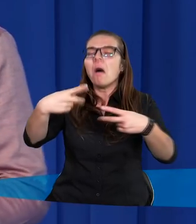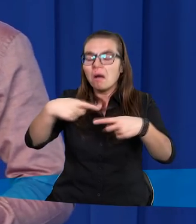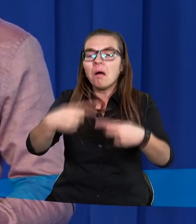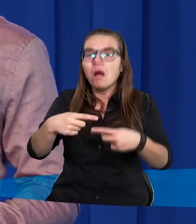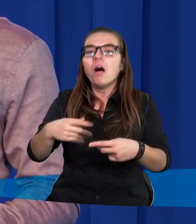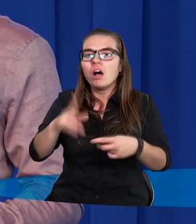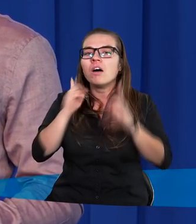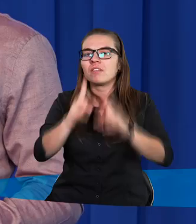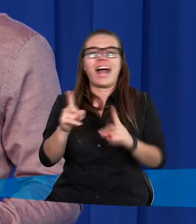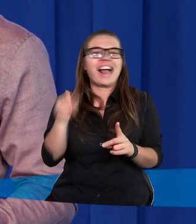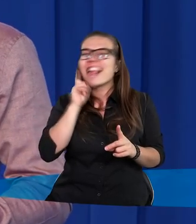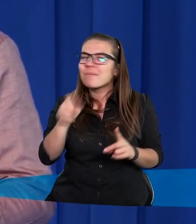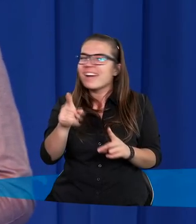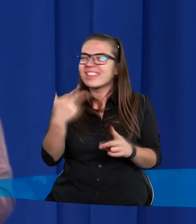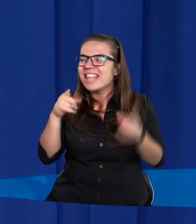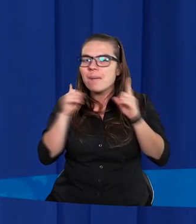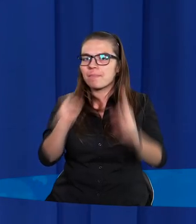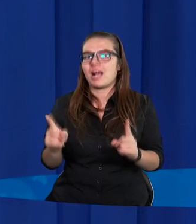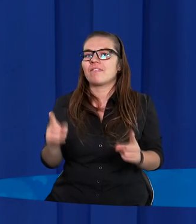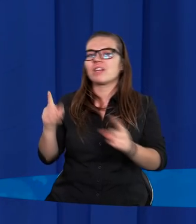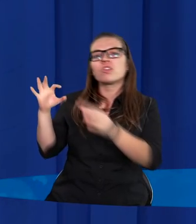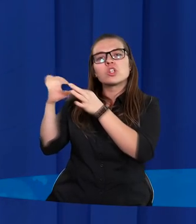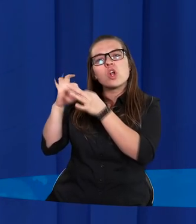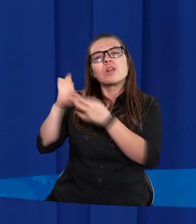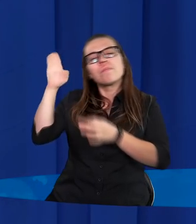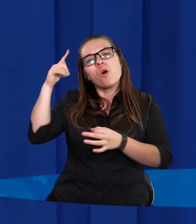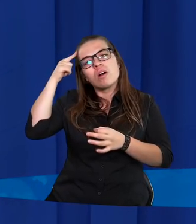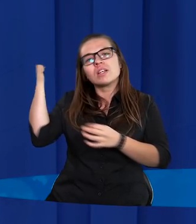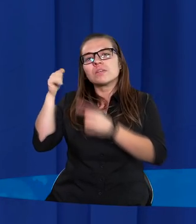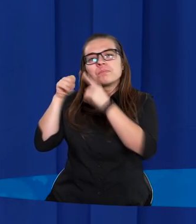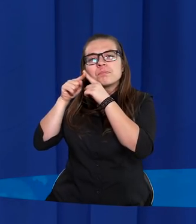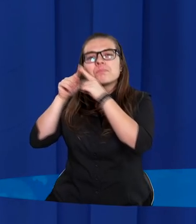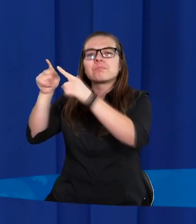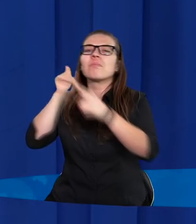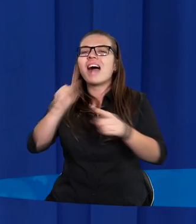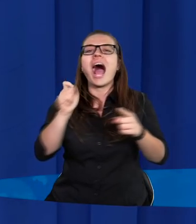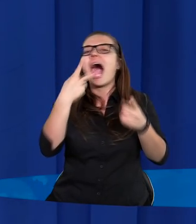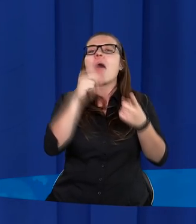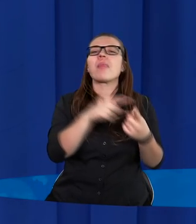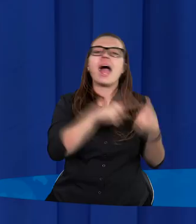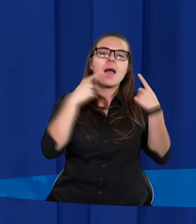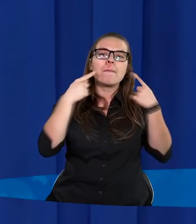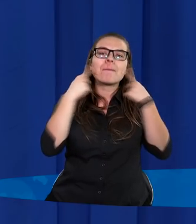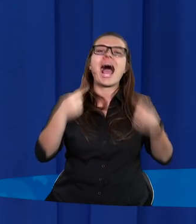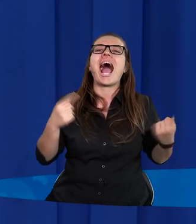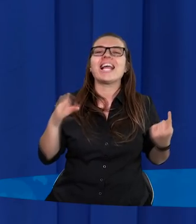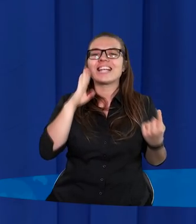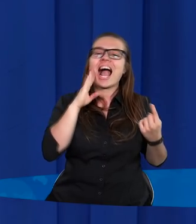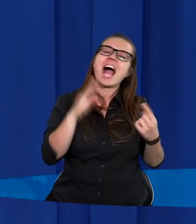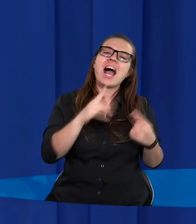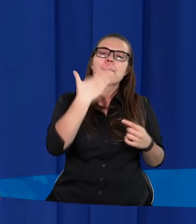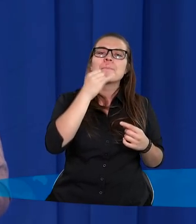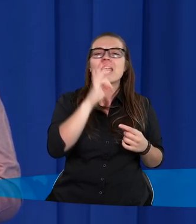jest w naszych relacjach z Panem Bogiem? Czy i tutaj nie żyjemy pewnymi mitami, które sprawiają, że ten prawdziwy